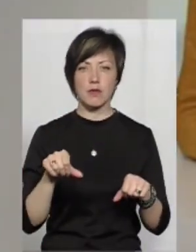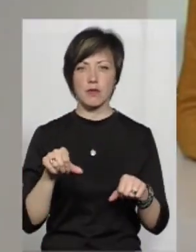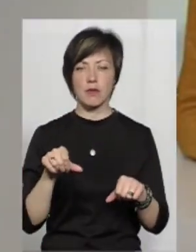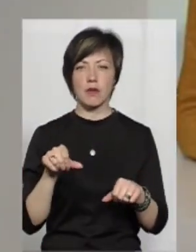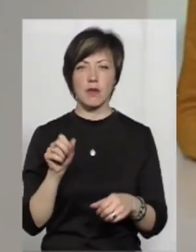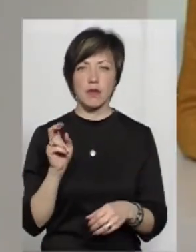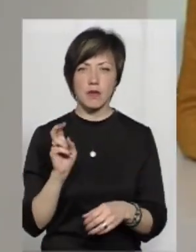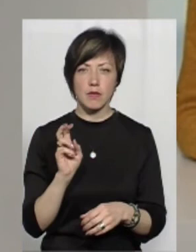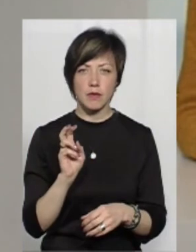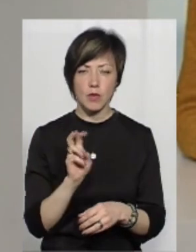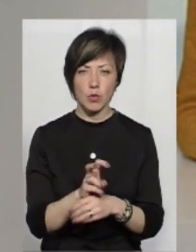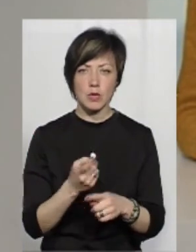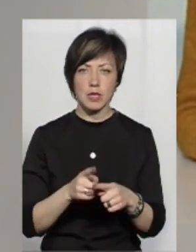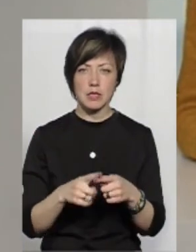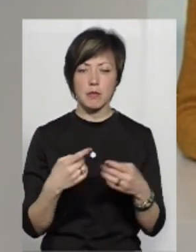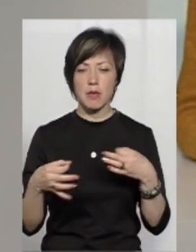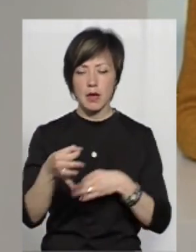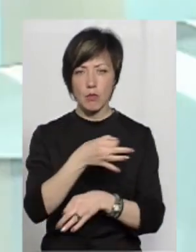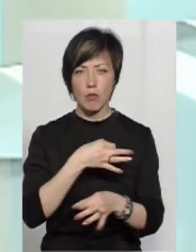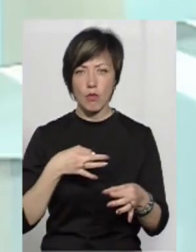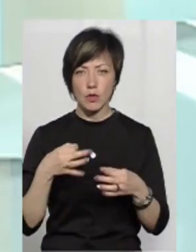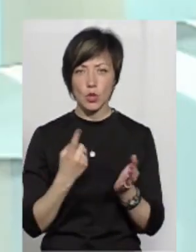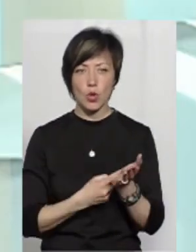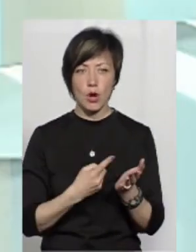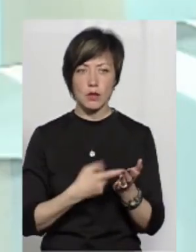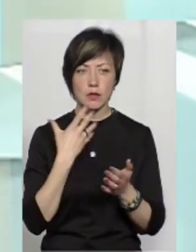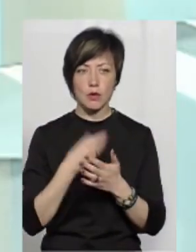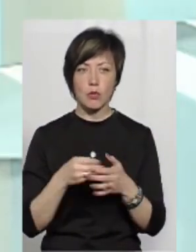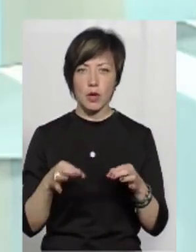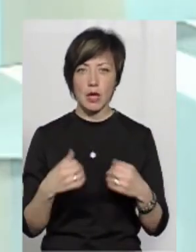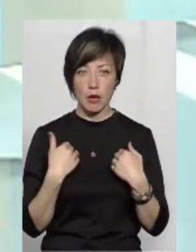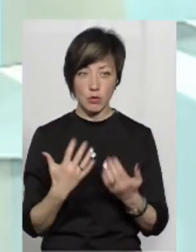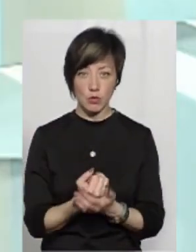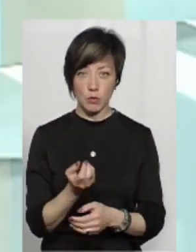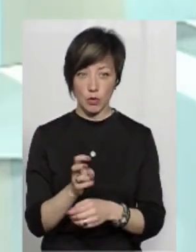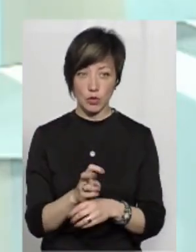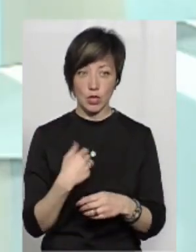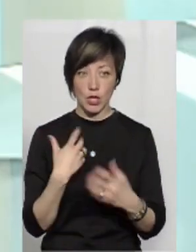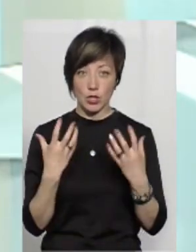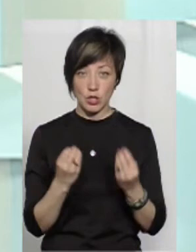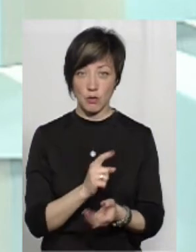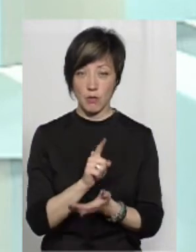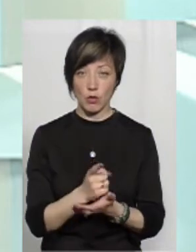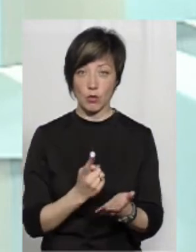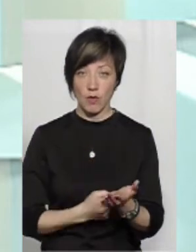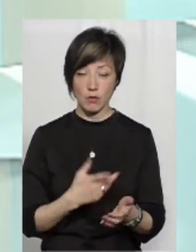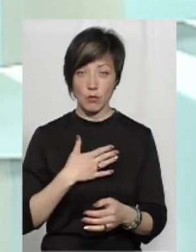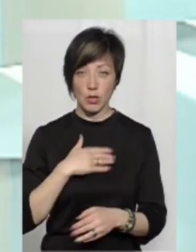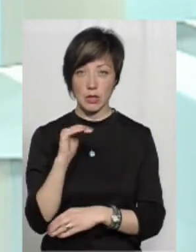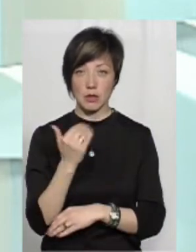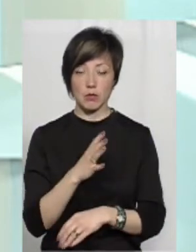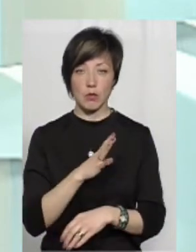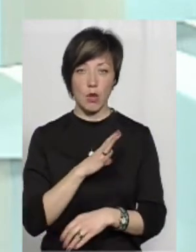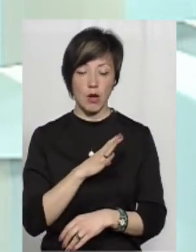виходити на ці перемовини, доказувати свою правоту. Я, виходить, приходжу і я ще маю довести, що моя